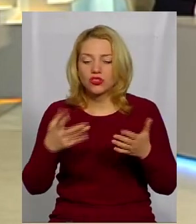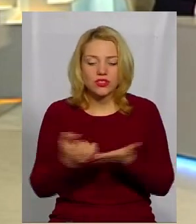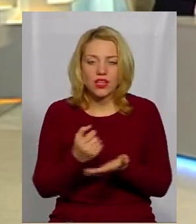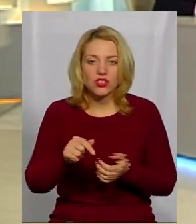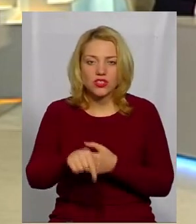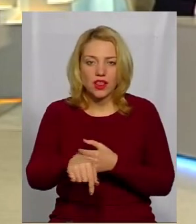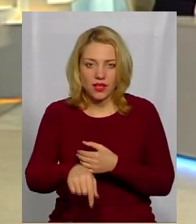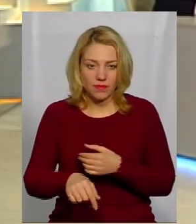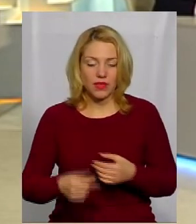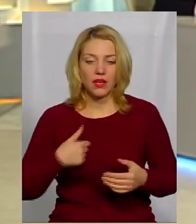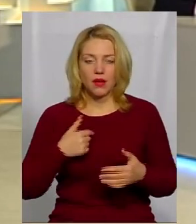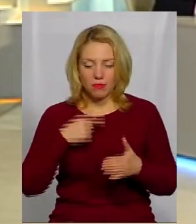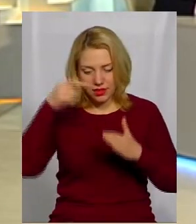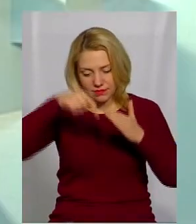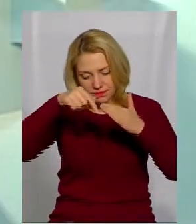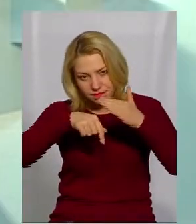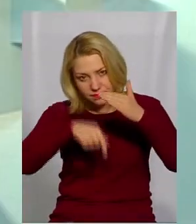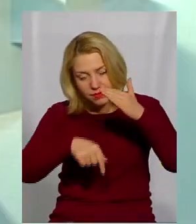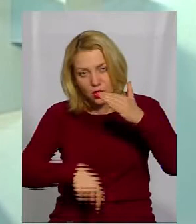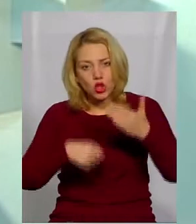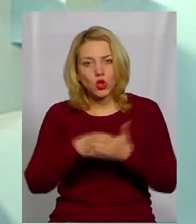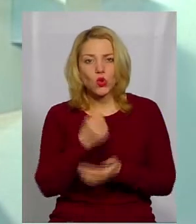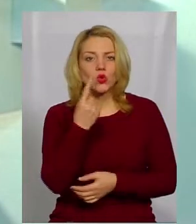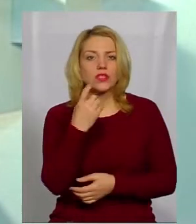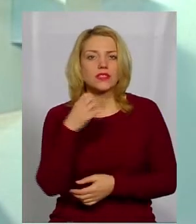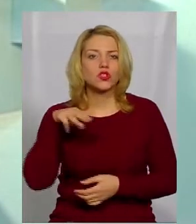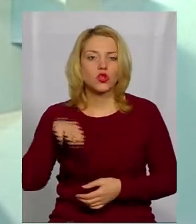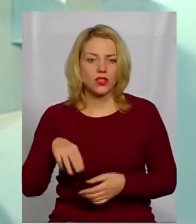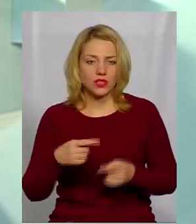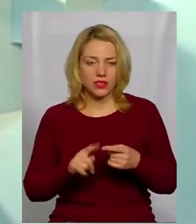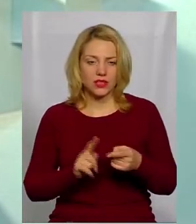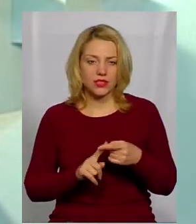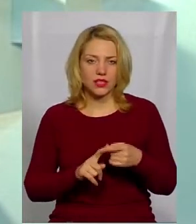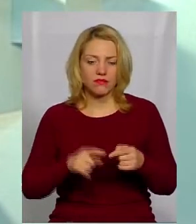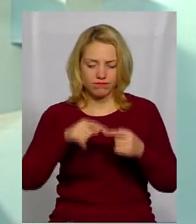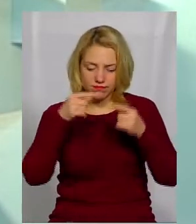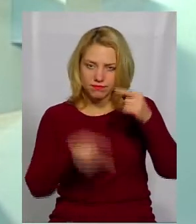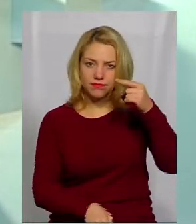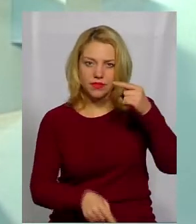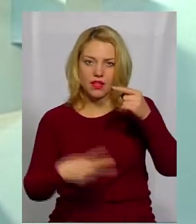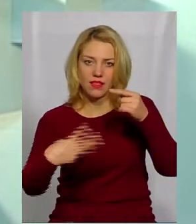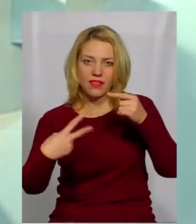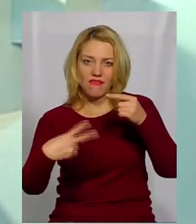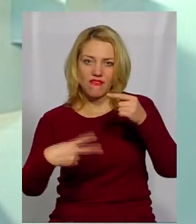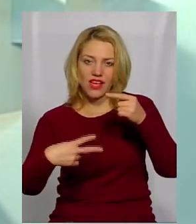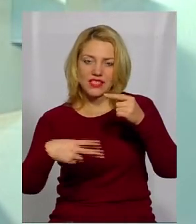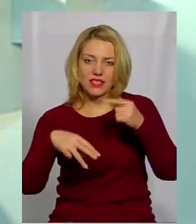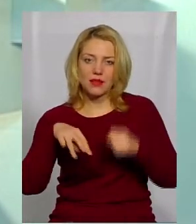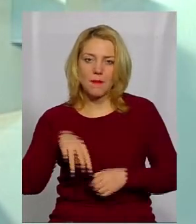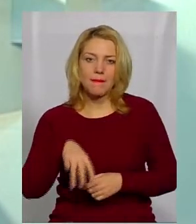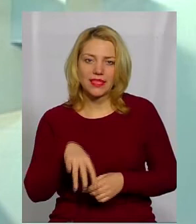десь до 11 століття. А це глибина від сучасної поверхні до 20 метрів, тому що різні етапи є.